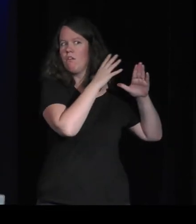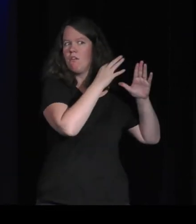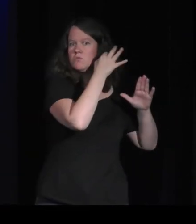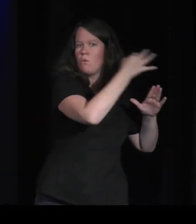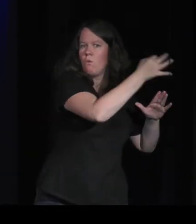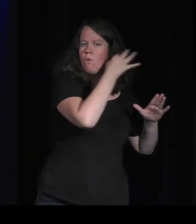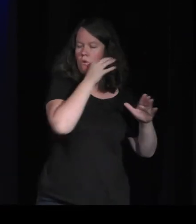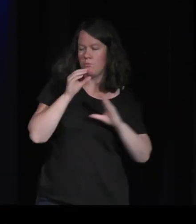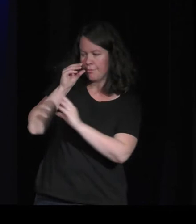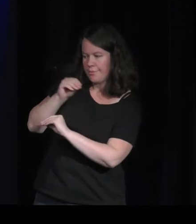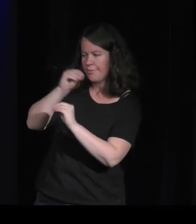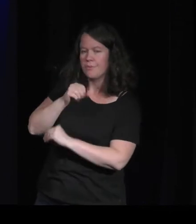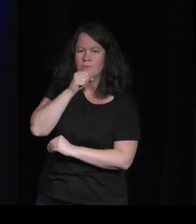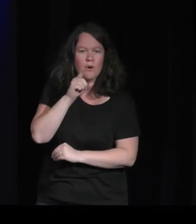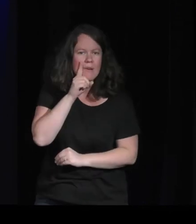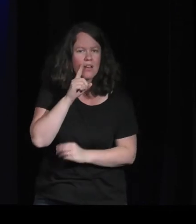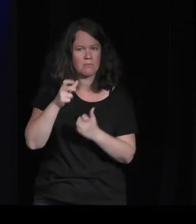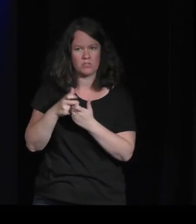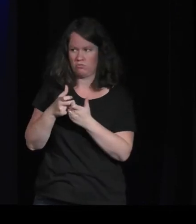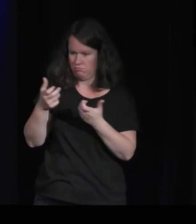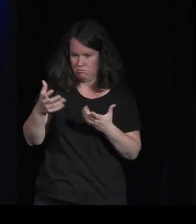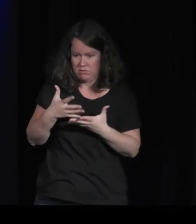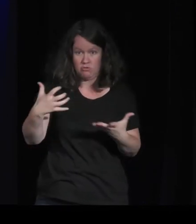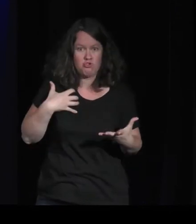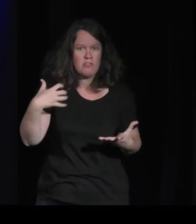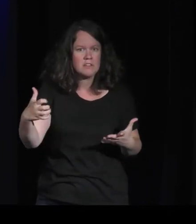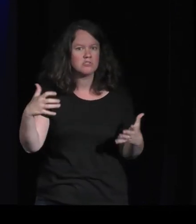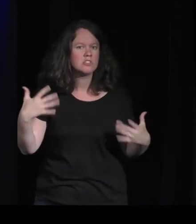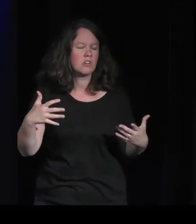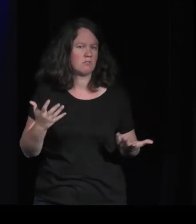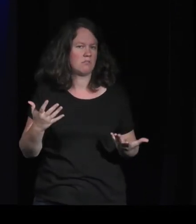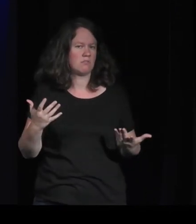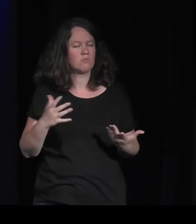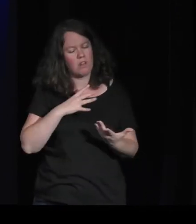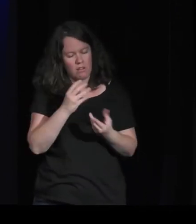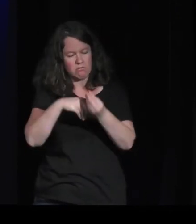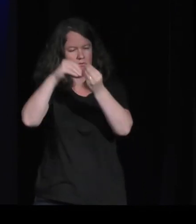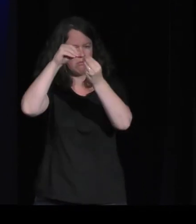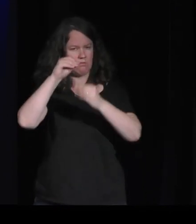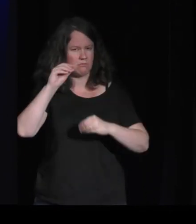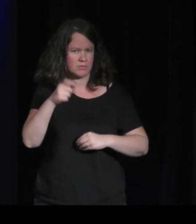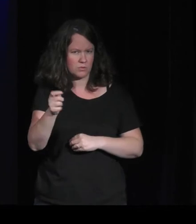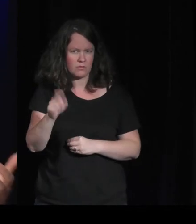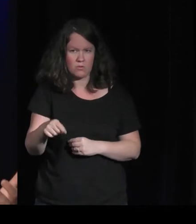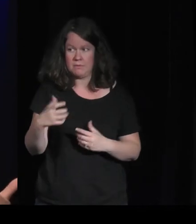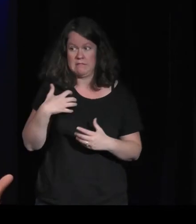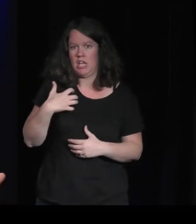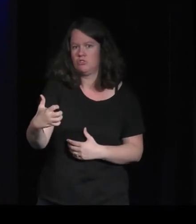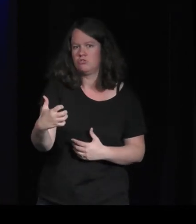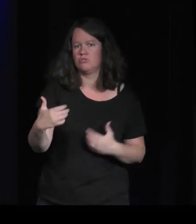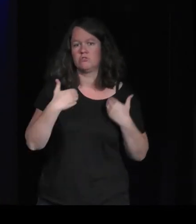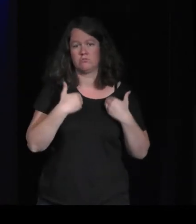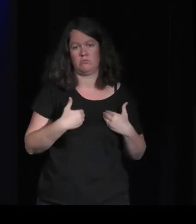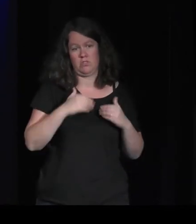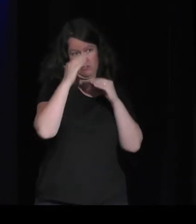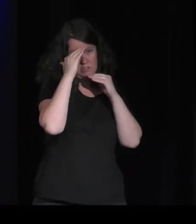Évidemment, narrativement, il y a beaucoup plus de choses à greffer dessus. Mais à l'arrivée, on n'a pas... Je suis un grand, grand fan de Zelda